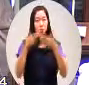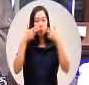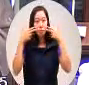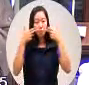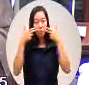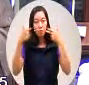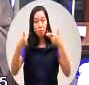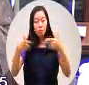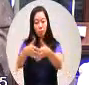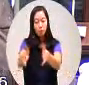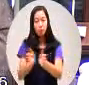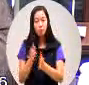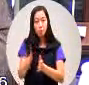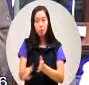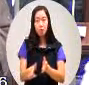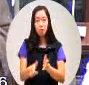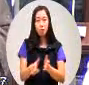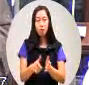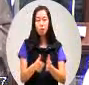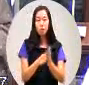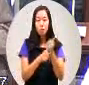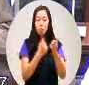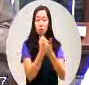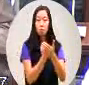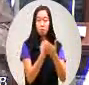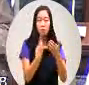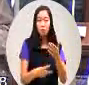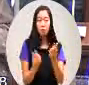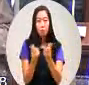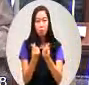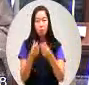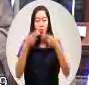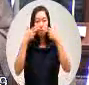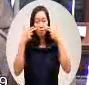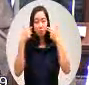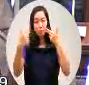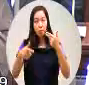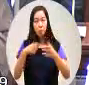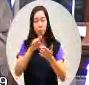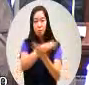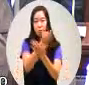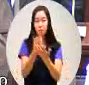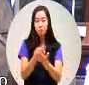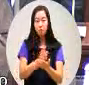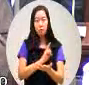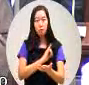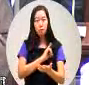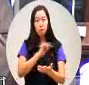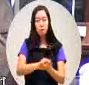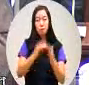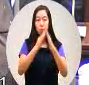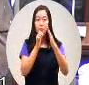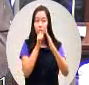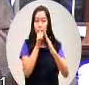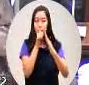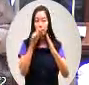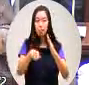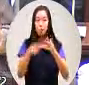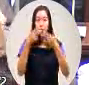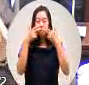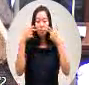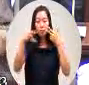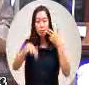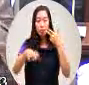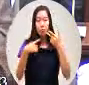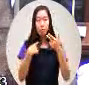他有他的生存包括原住民在整个自己的原乡部落他们